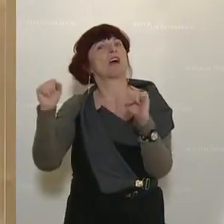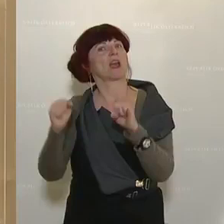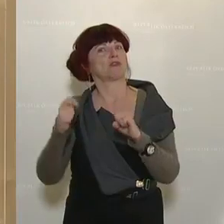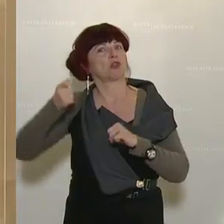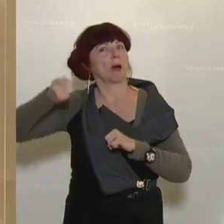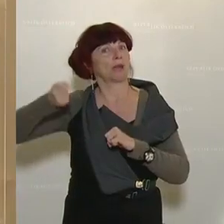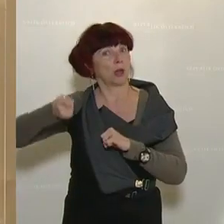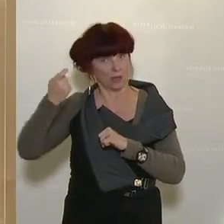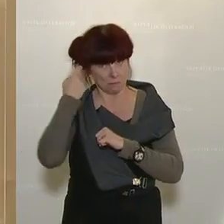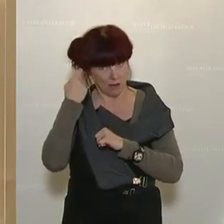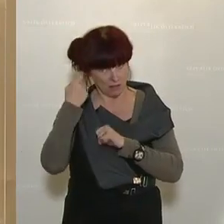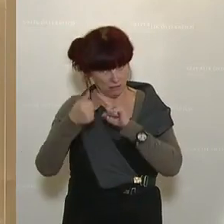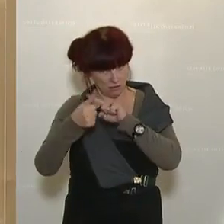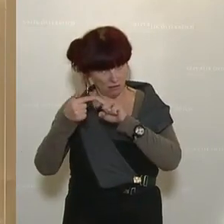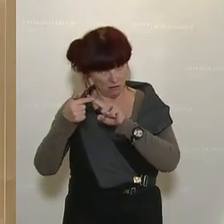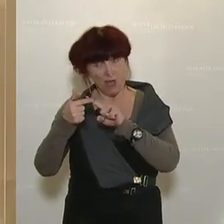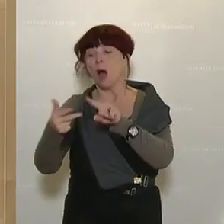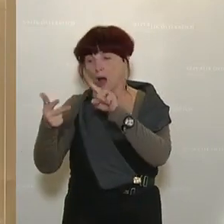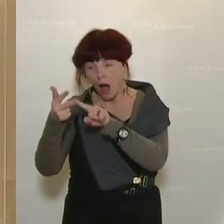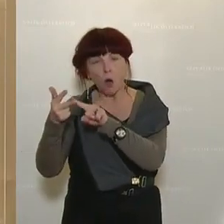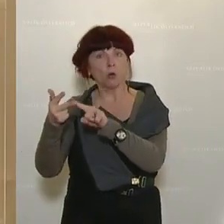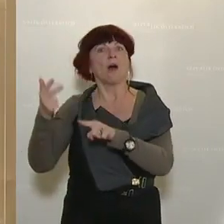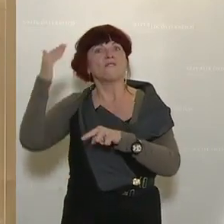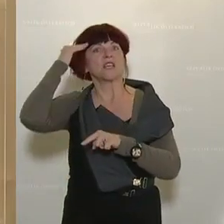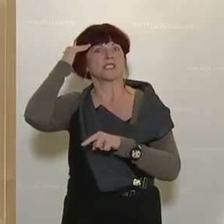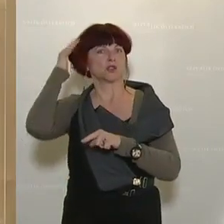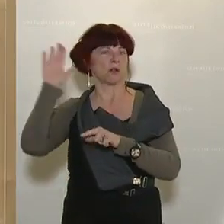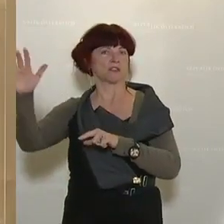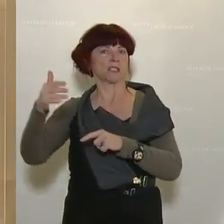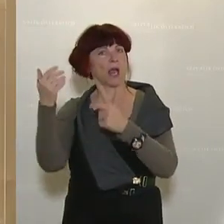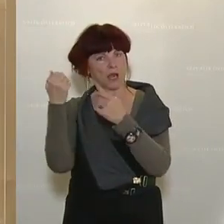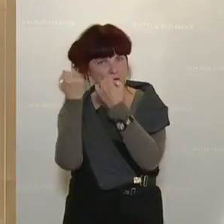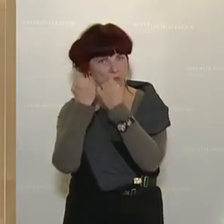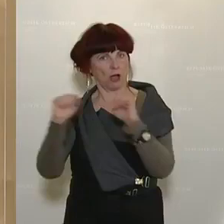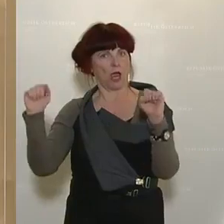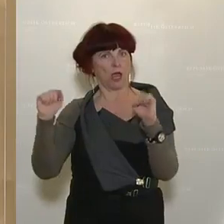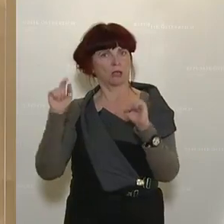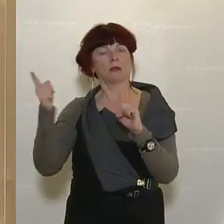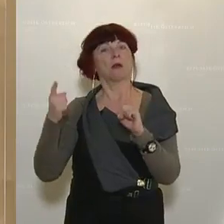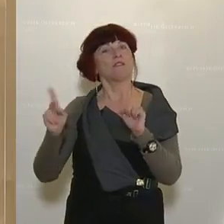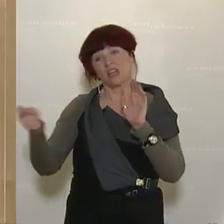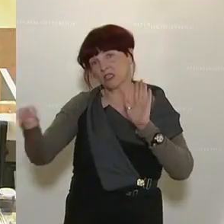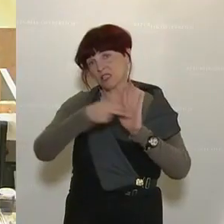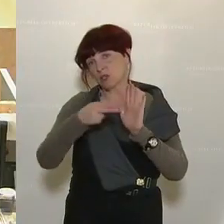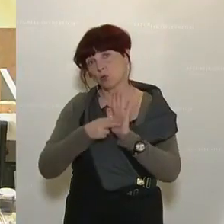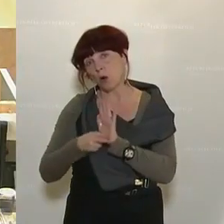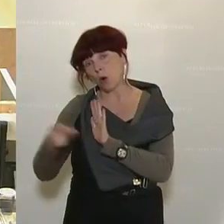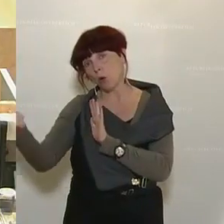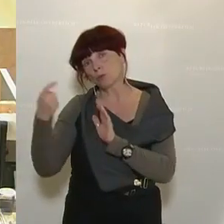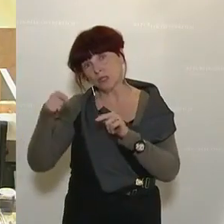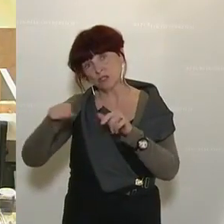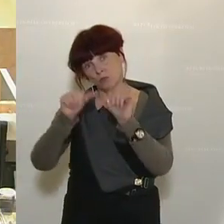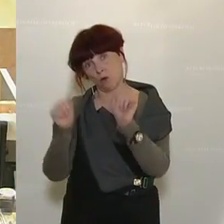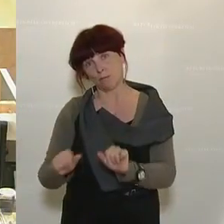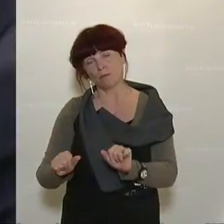die Freiheit der Wissenschaft, die hier unter die Räder zu kommen droht, wenn man in dieser Art und Weise mit Zensur vorgeht. Am Ende, meine